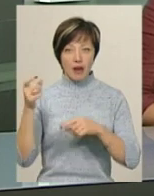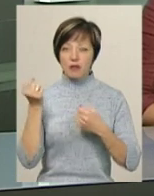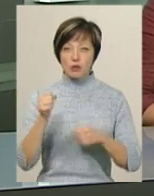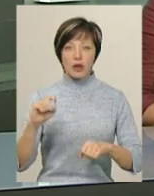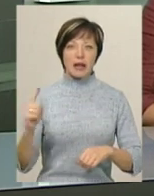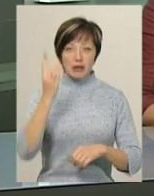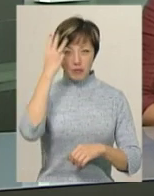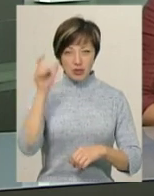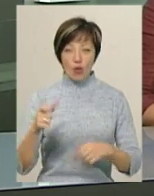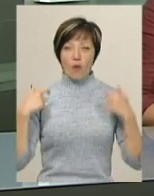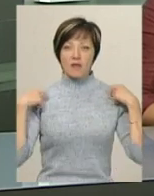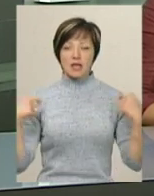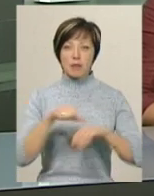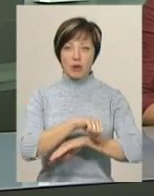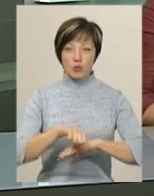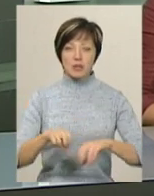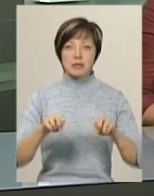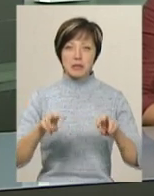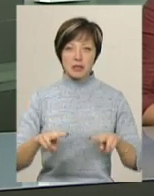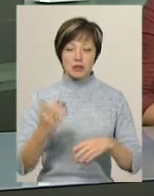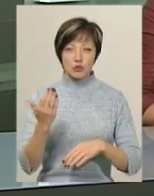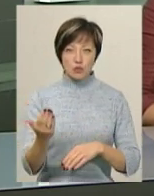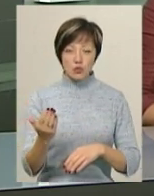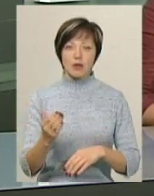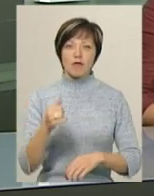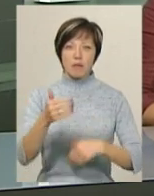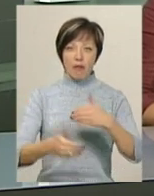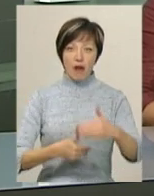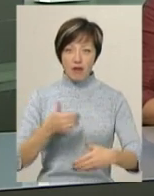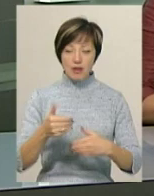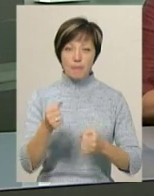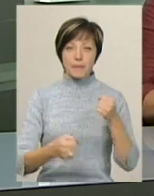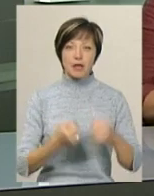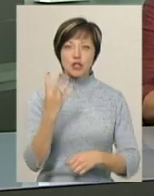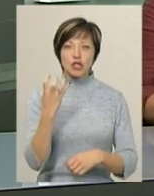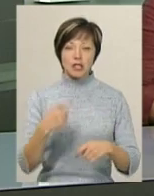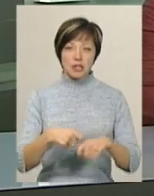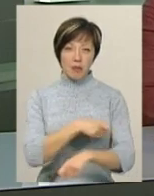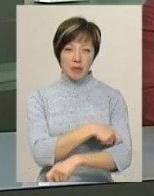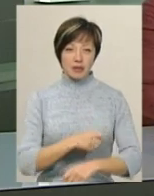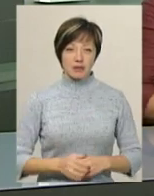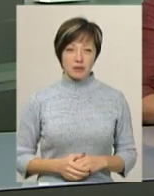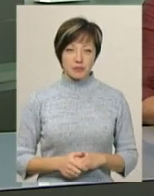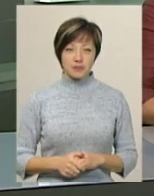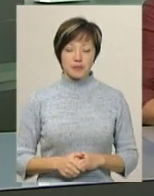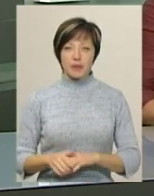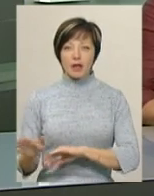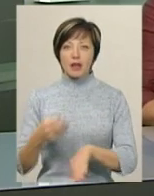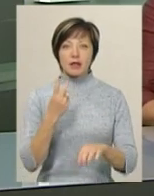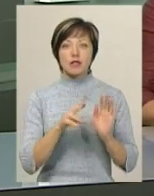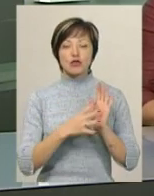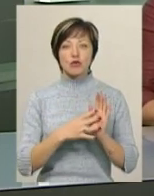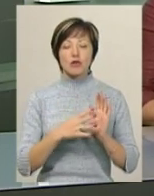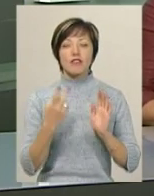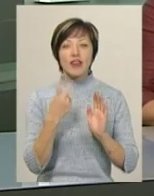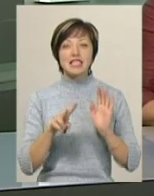хмельничанин і офіцер-прикордонник. Спеціалізується Віктор Шенкарук у плаванні та у бігу на 400 метрів. 27 жовтня в